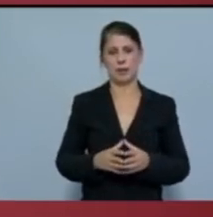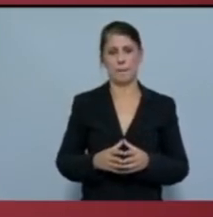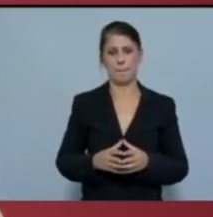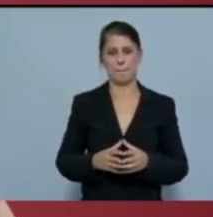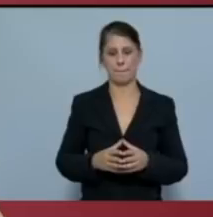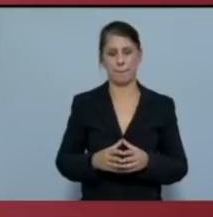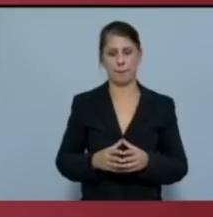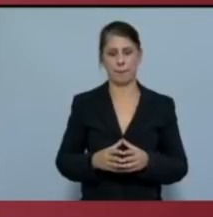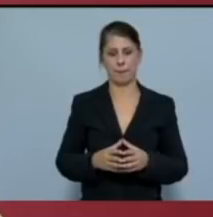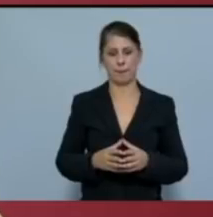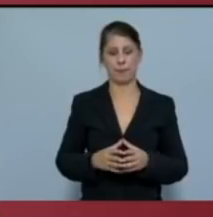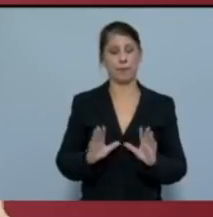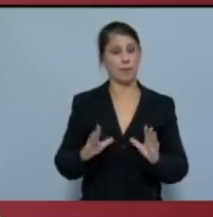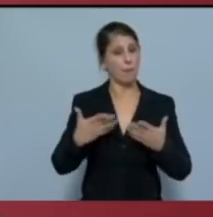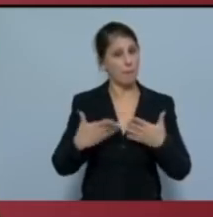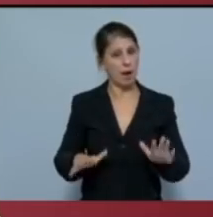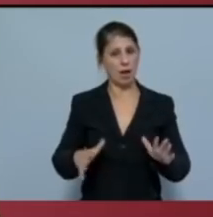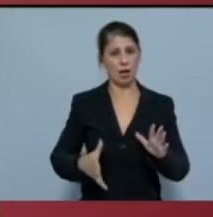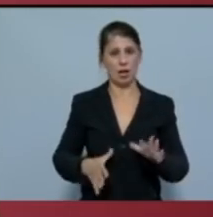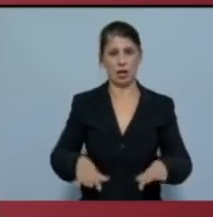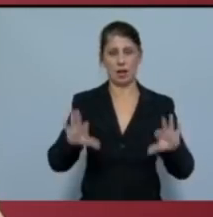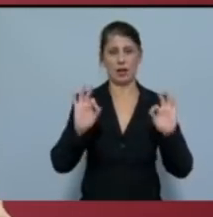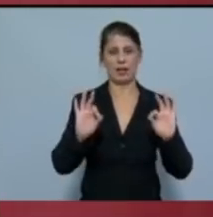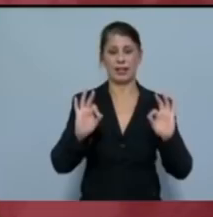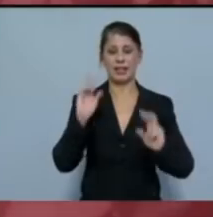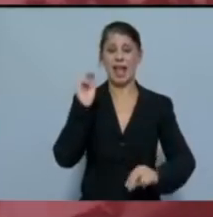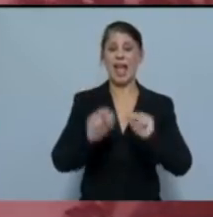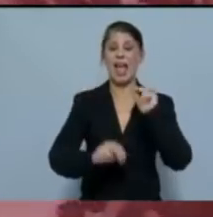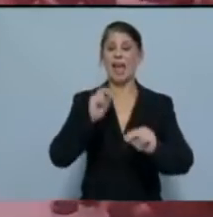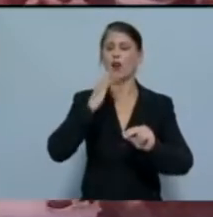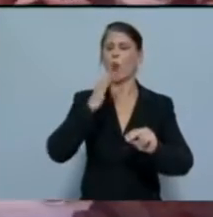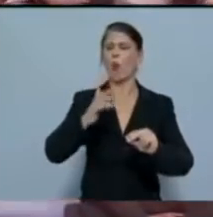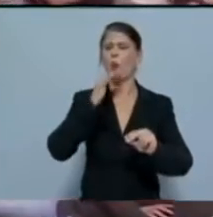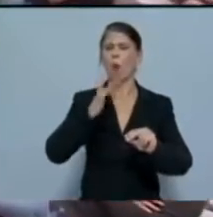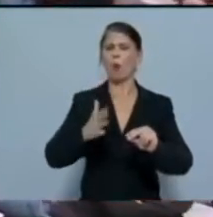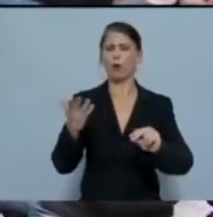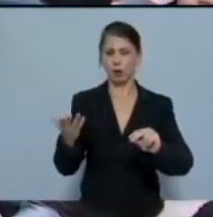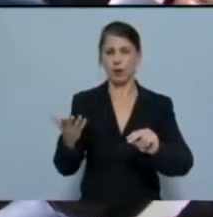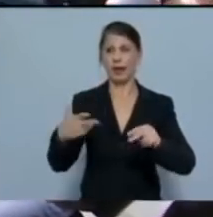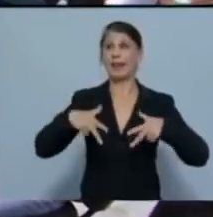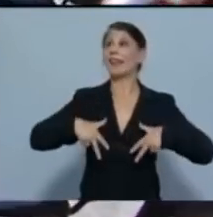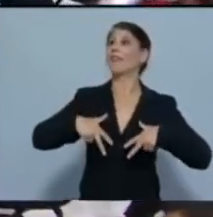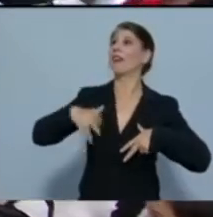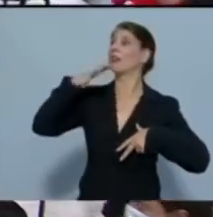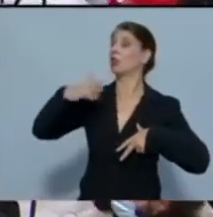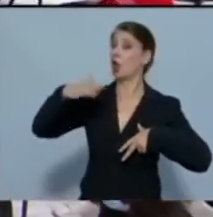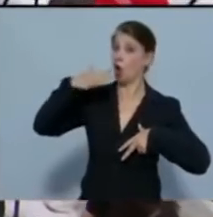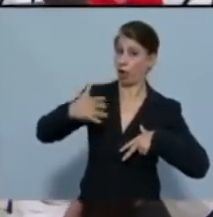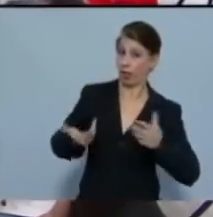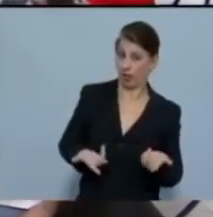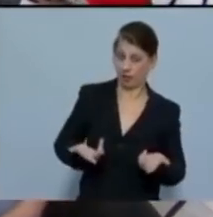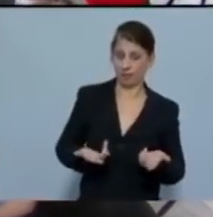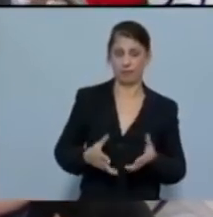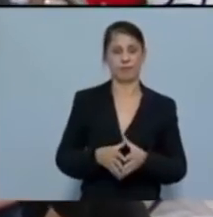επειδή ήδη ξεκίνησε η εκλογολογία και η κυβερνησιολογία το μόνο